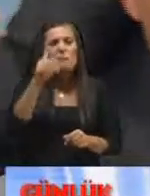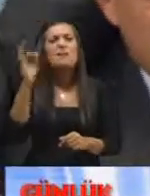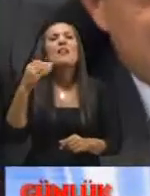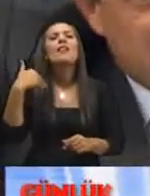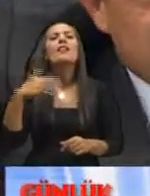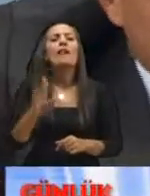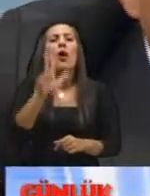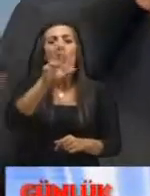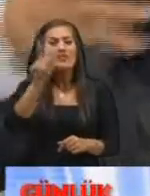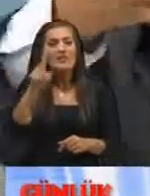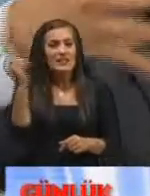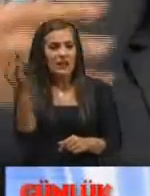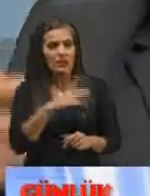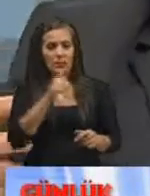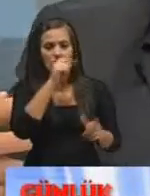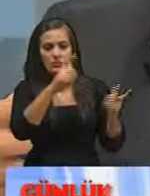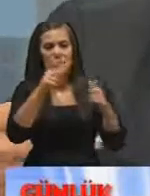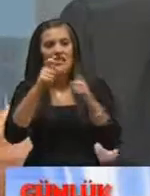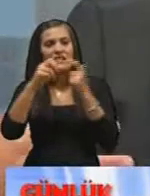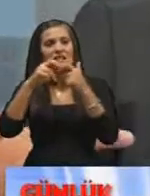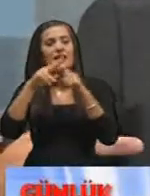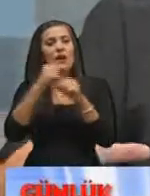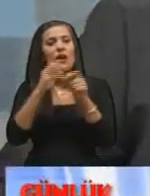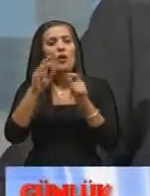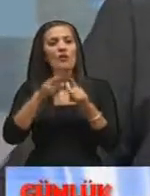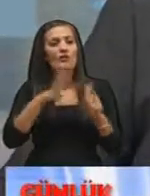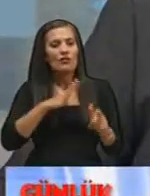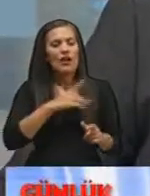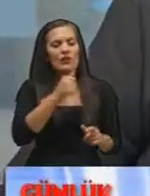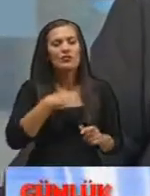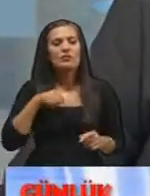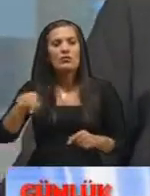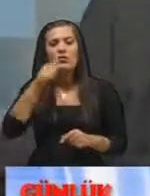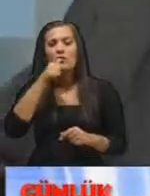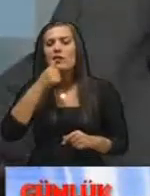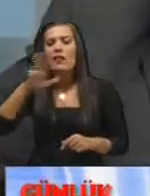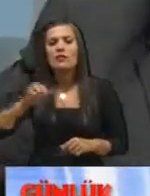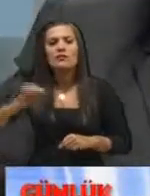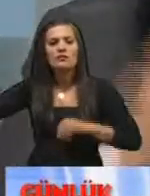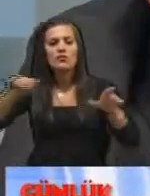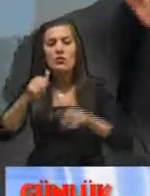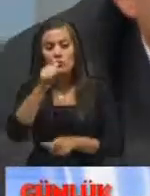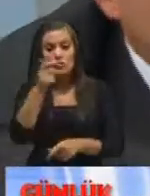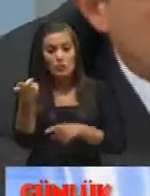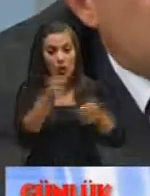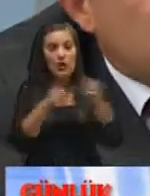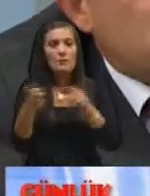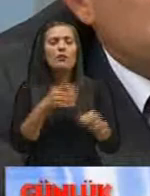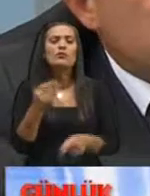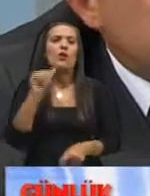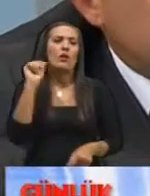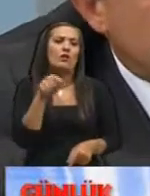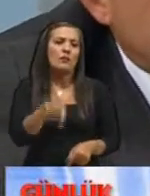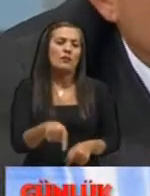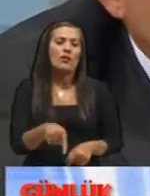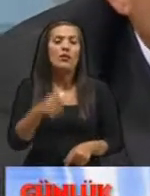32 tane daha dragon var güneyinde denize akıp gidiyor yeter ki iyi yönetilsin diyorsunuz suyu yönetmek işte ben bu noktada ne diyorum biliyor